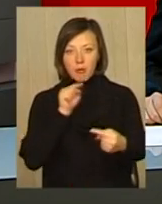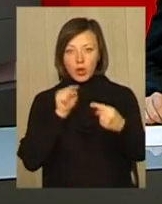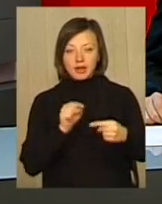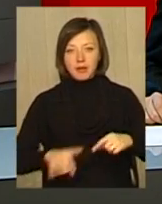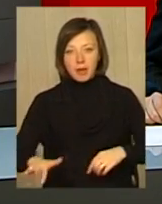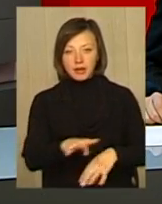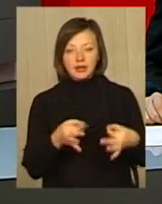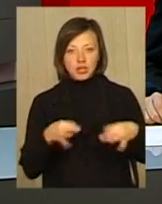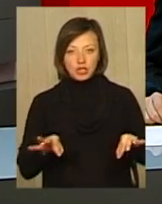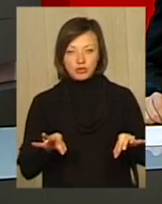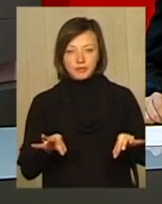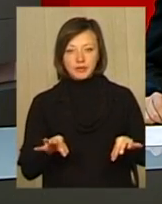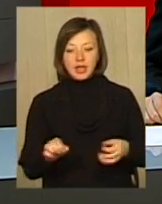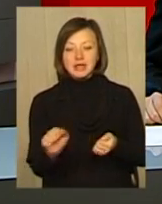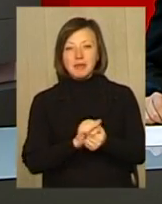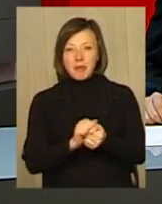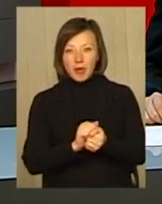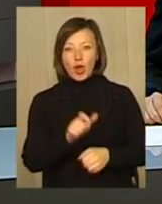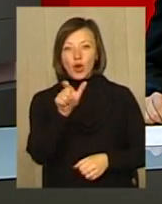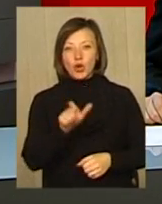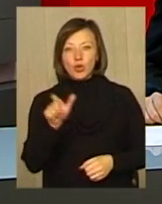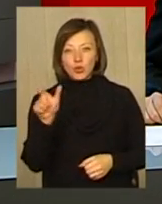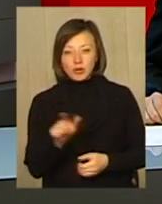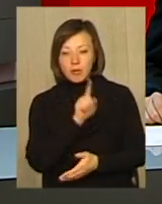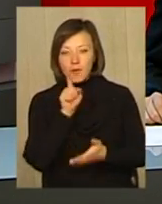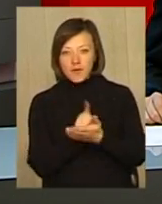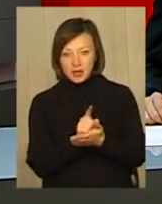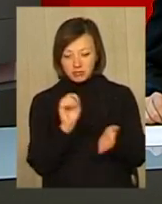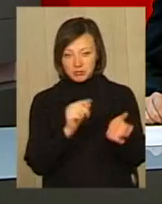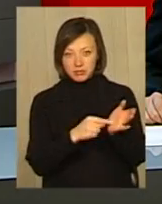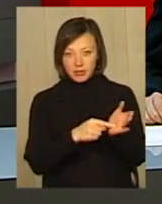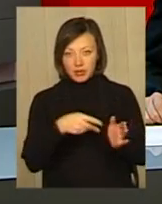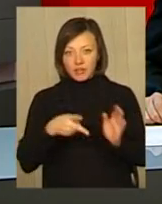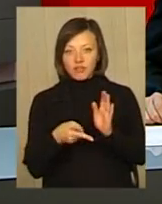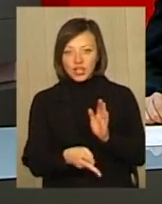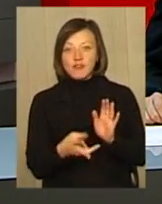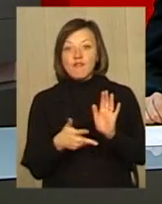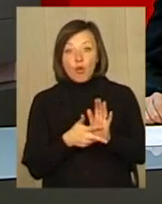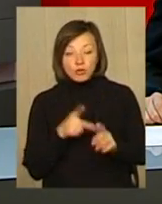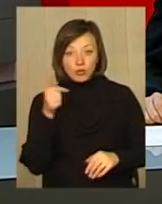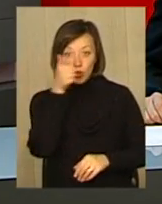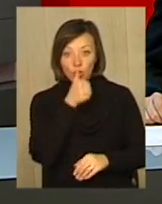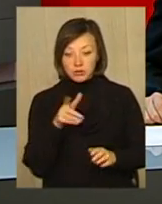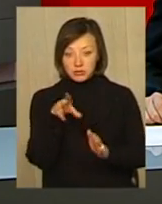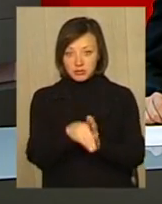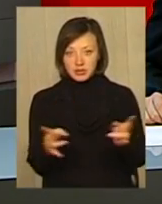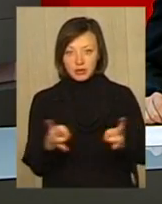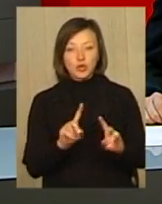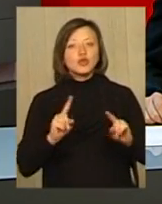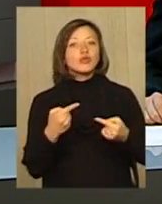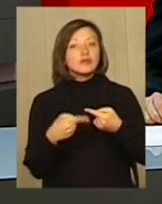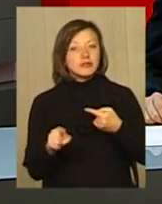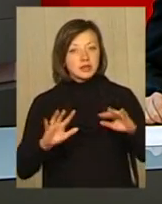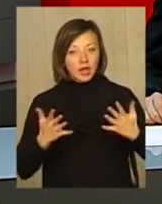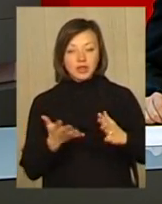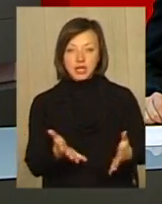Майдан Незалежності. За паперами люди мали мешкати у квартирах ще з 2008 року. Чому не так сталося, як гадалося,